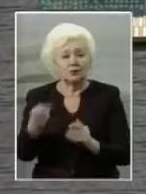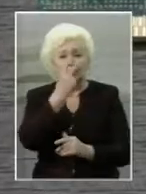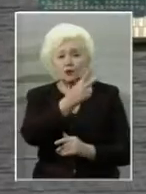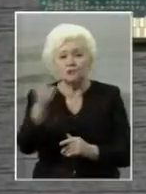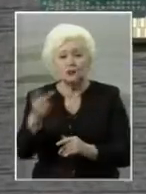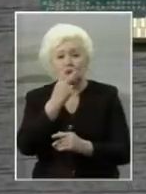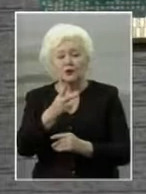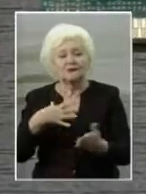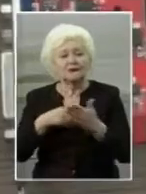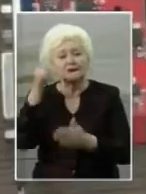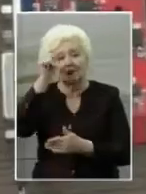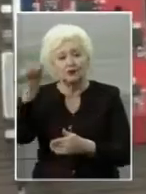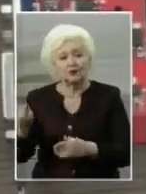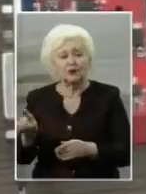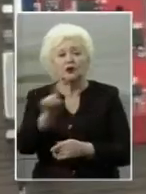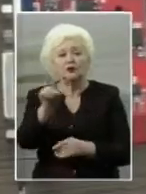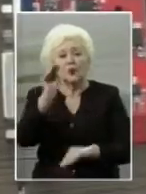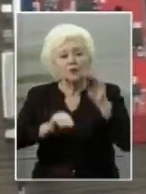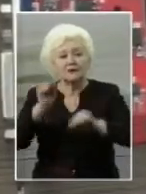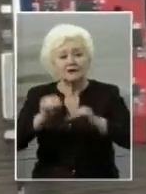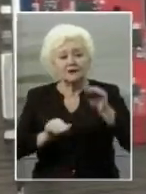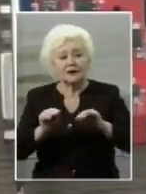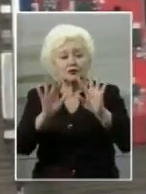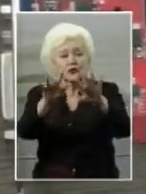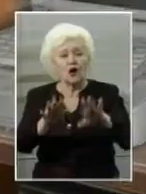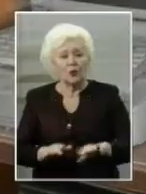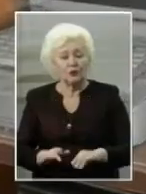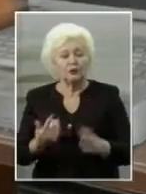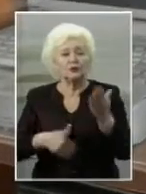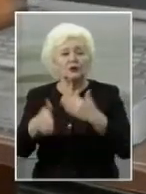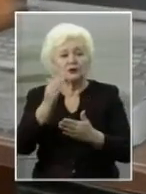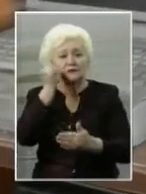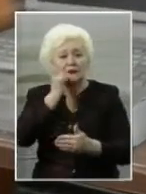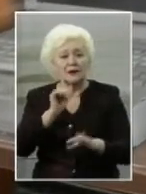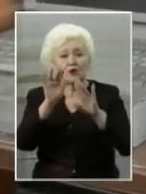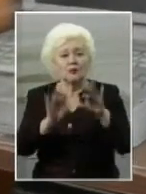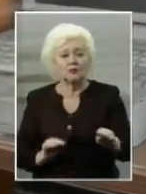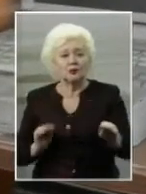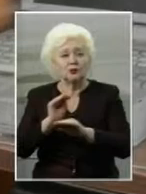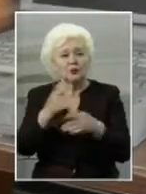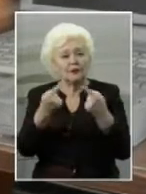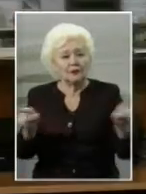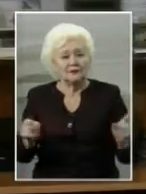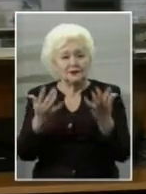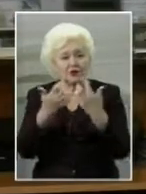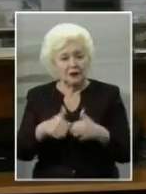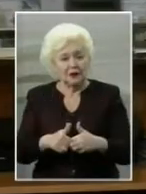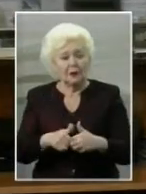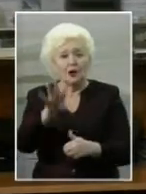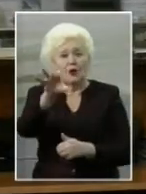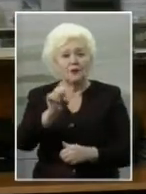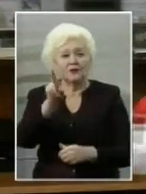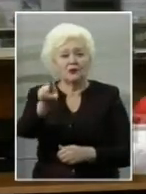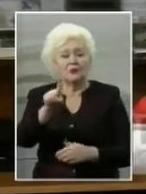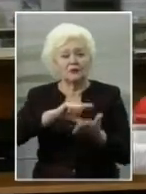показувати свім студентам, з чого складаються пристрої. Згодом до старих комп'ютерів додалась і інша техніка. 501